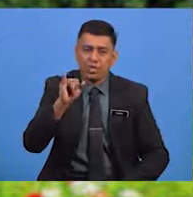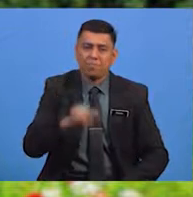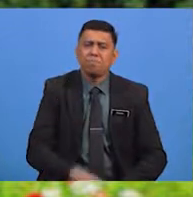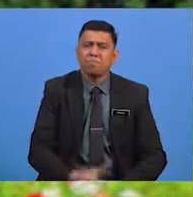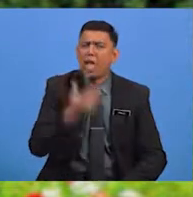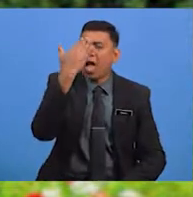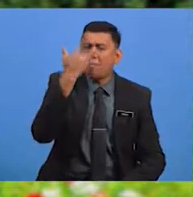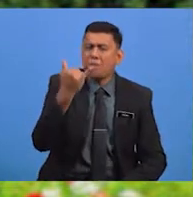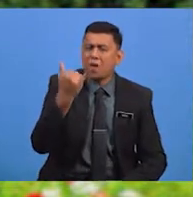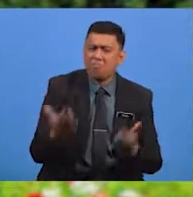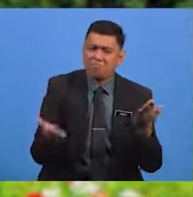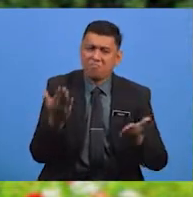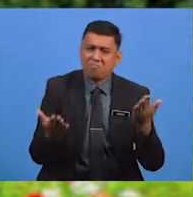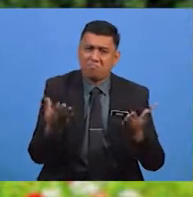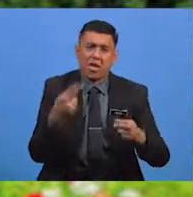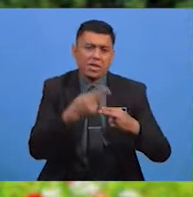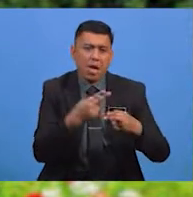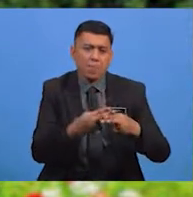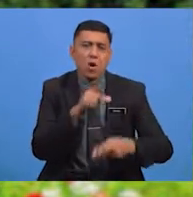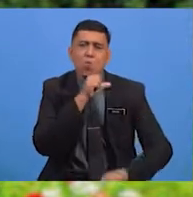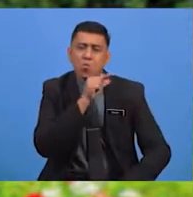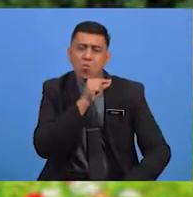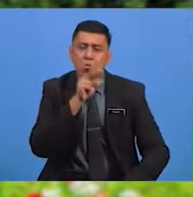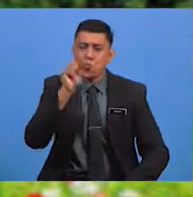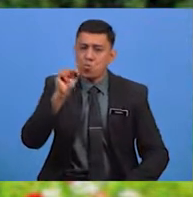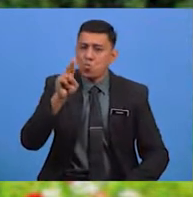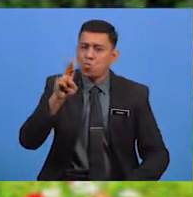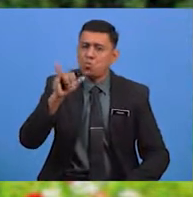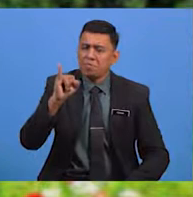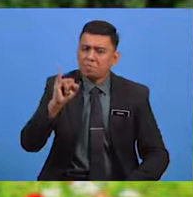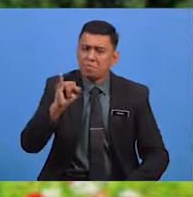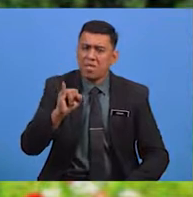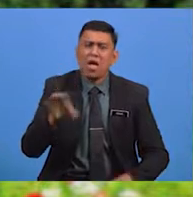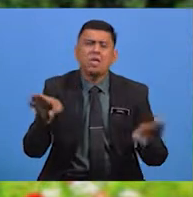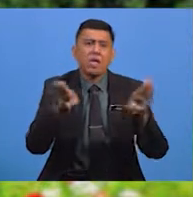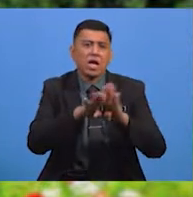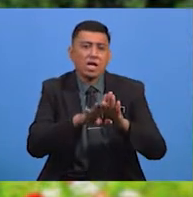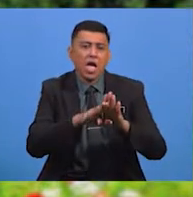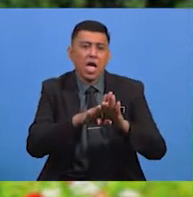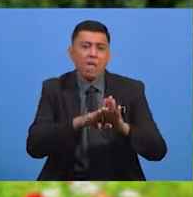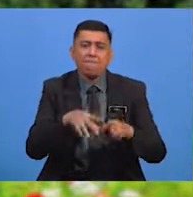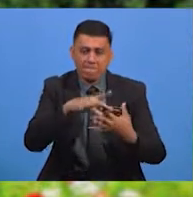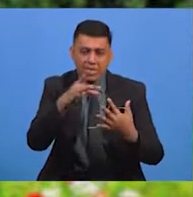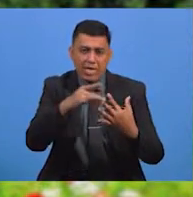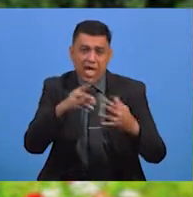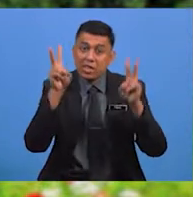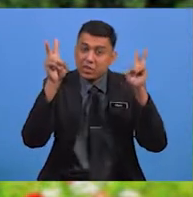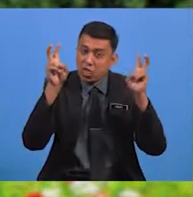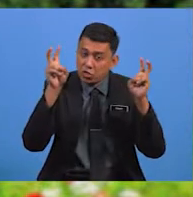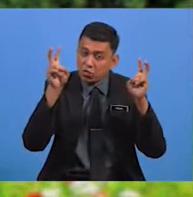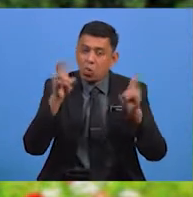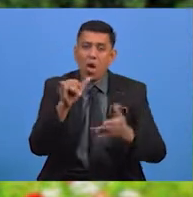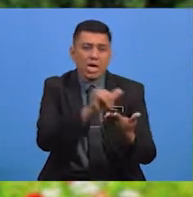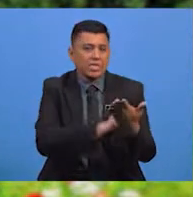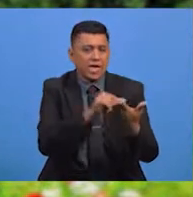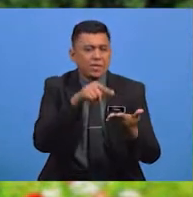Mengapa agaknya nama Burung Nuri ini menjadi pilihan sebagai tajuk syair ini? Cuba